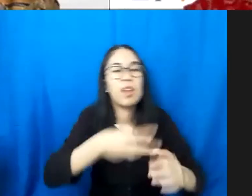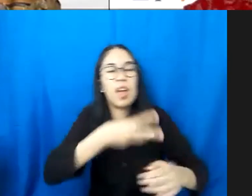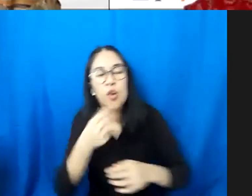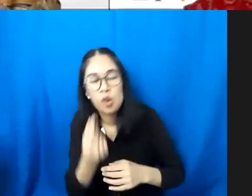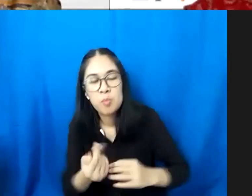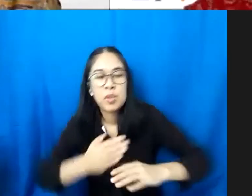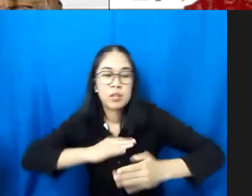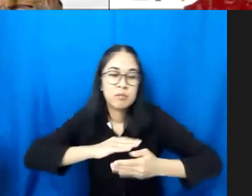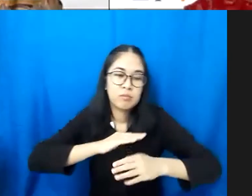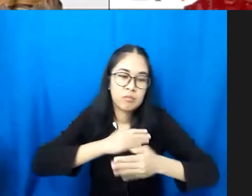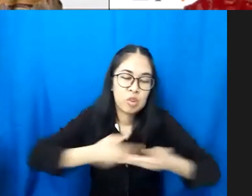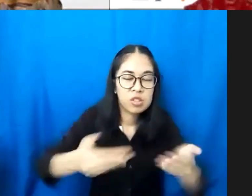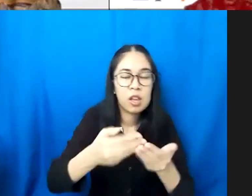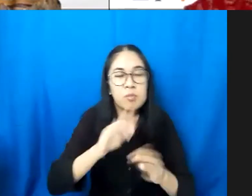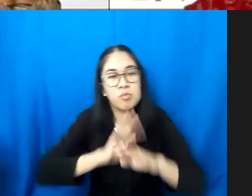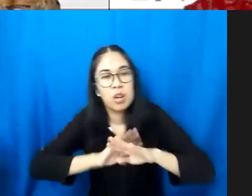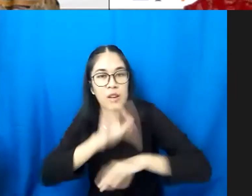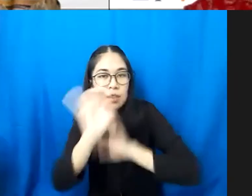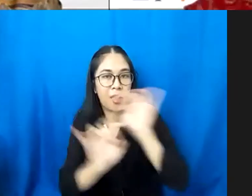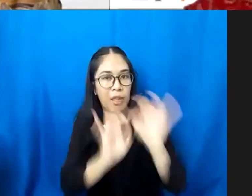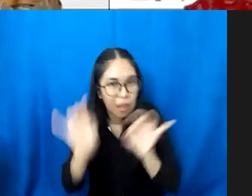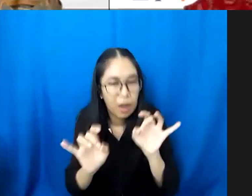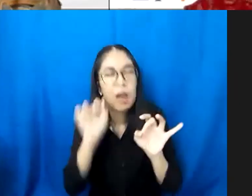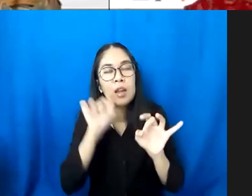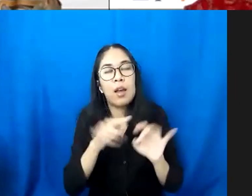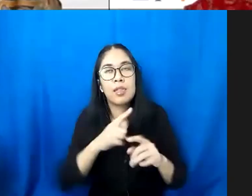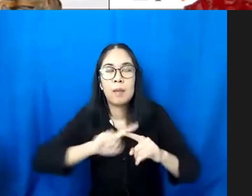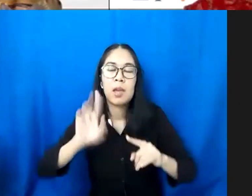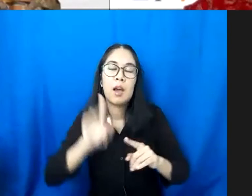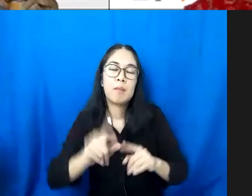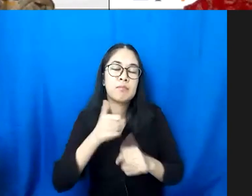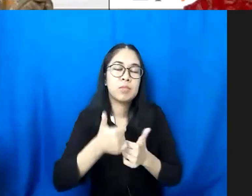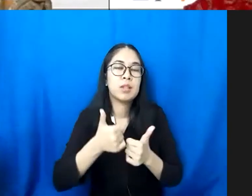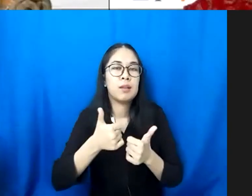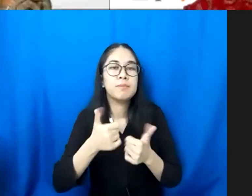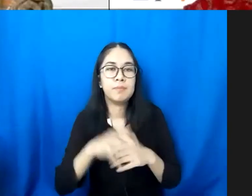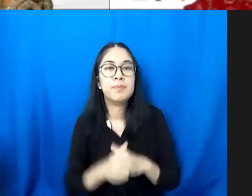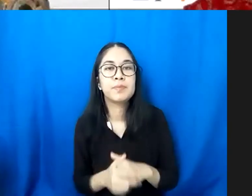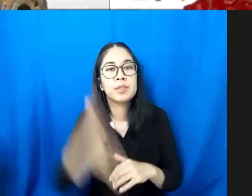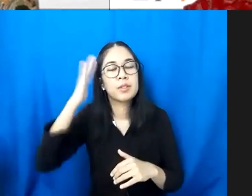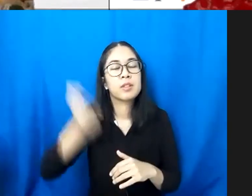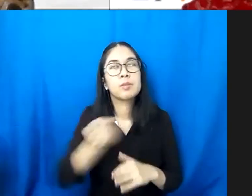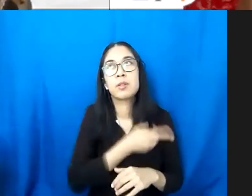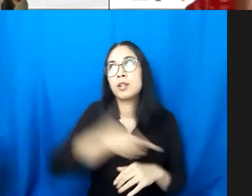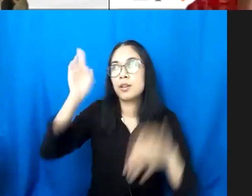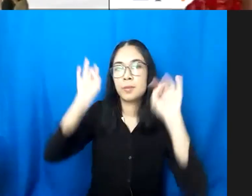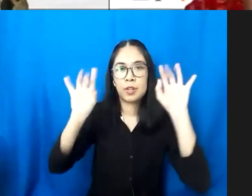tapi saya kira it can be done dan kita harus optimis Indonesia bisa melakukannya terima kasih Assalamualaikum Warahmatullahi Wabarakatuh